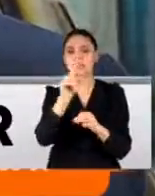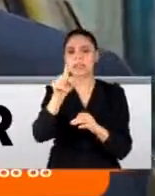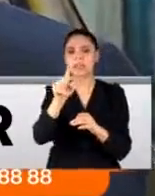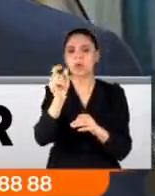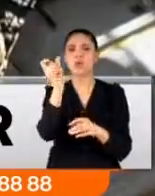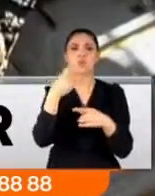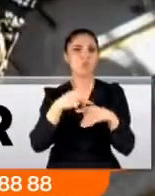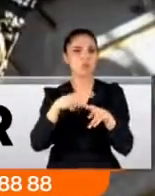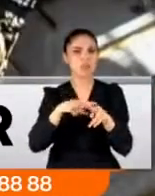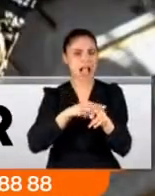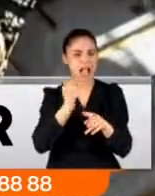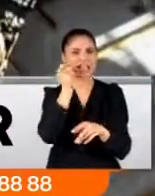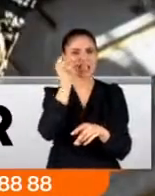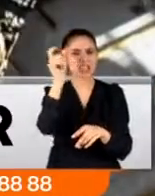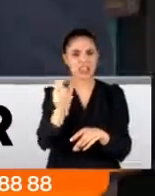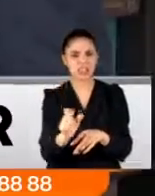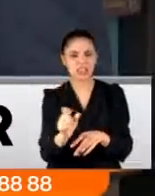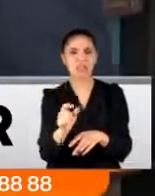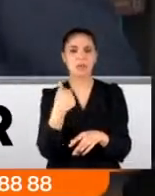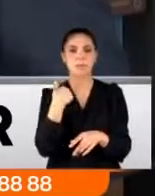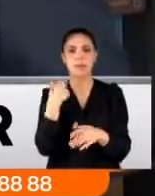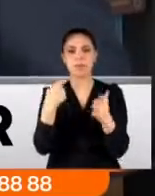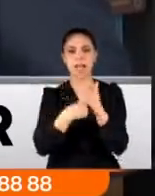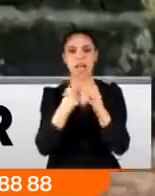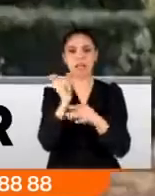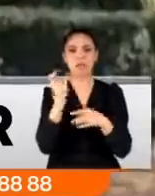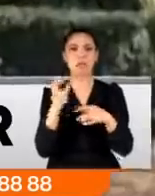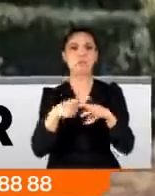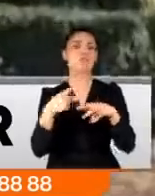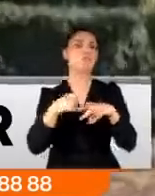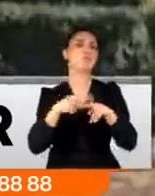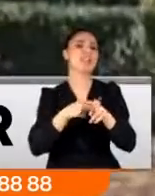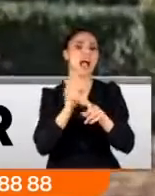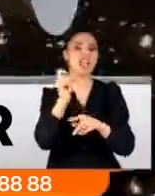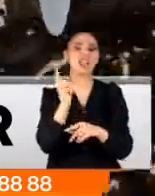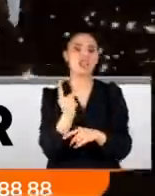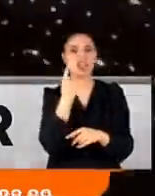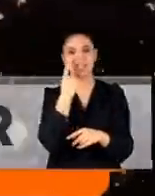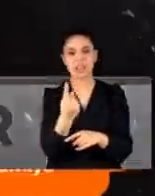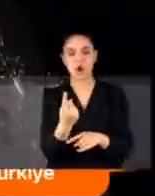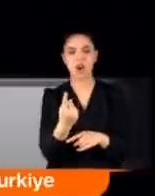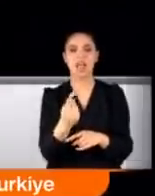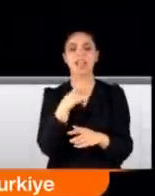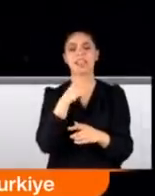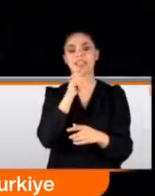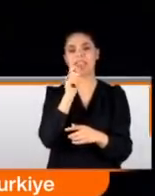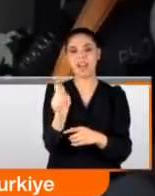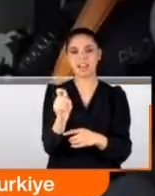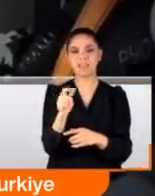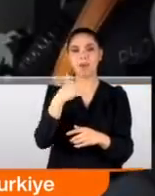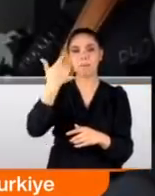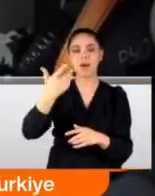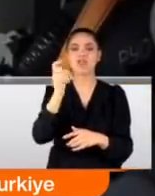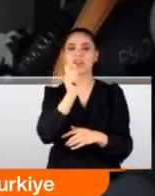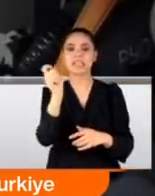Uzay kişisi ya da uzaycı. Benim aklıma gelenlerden bir tanesi uzaycıdır. Teknifimiz uzaycı. Uzaycılık gibi başka